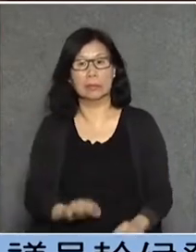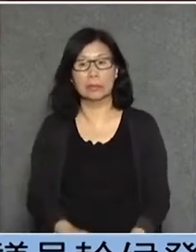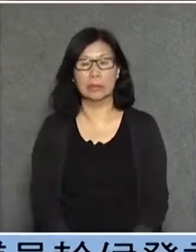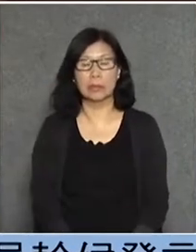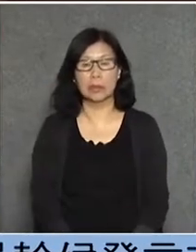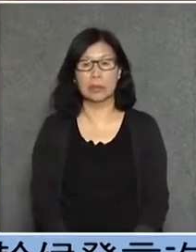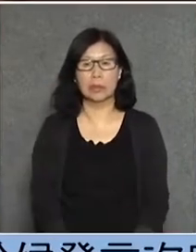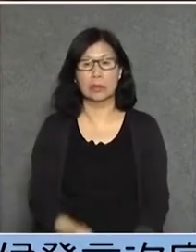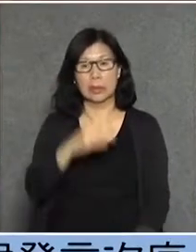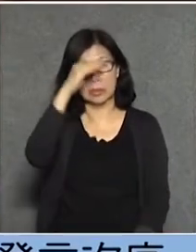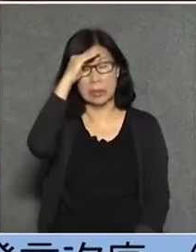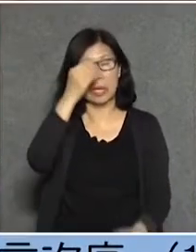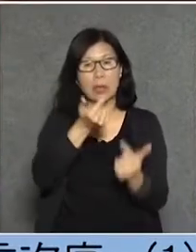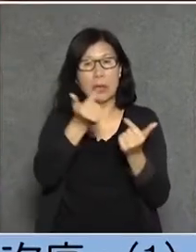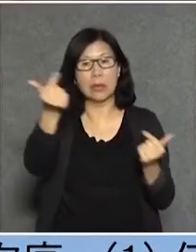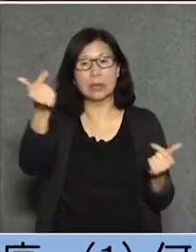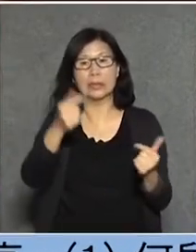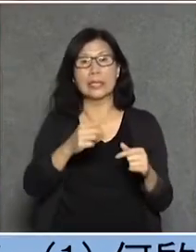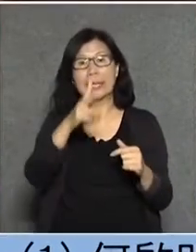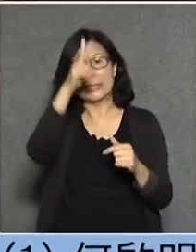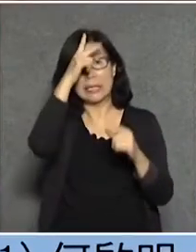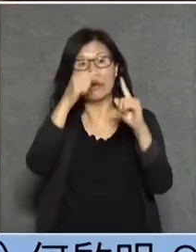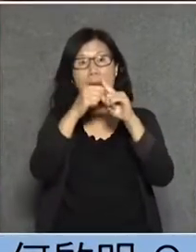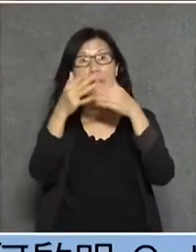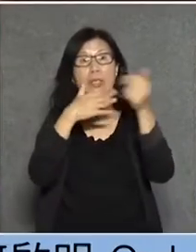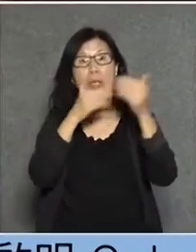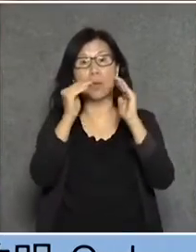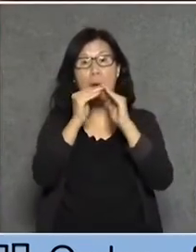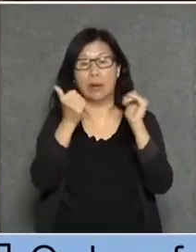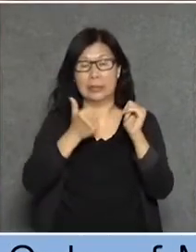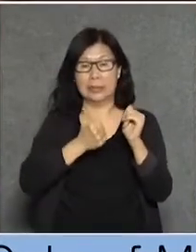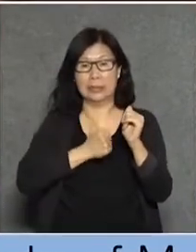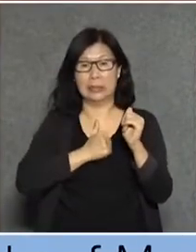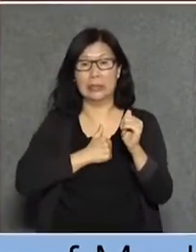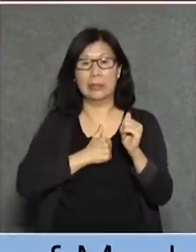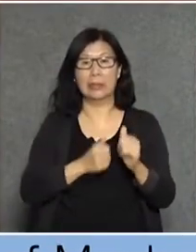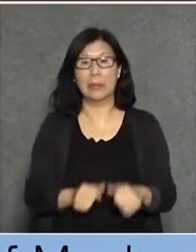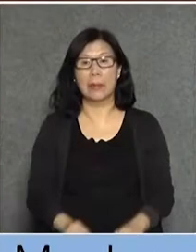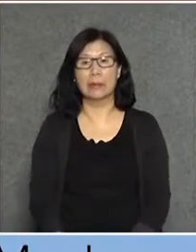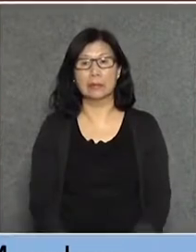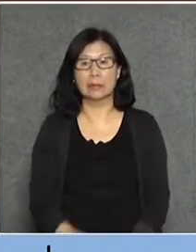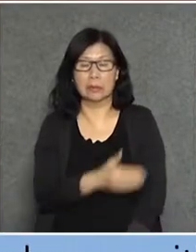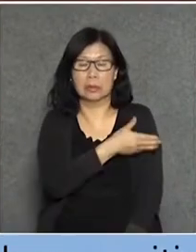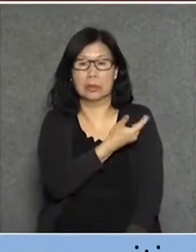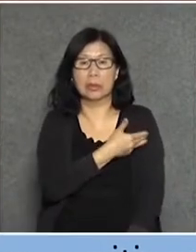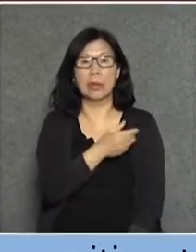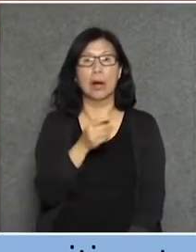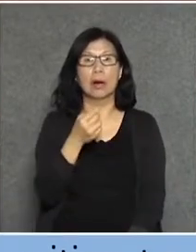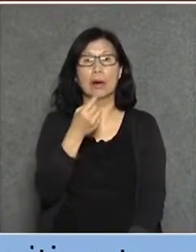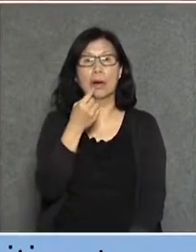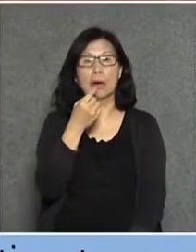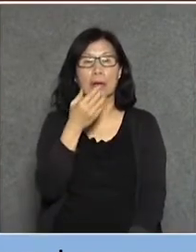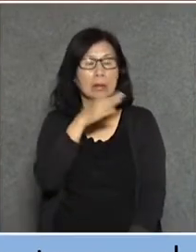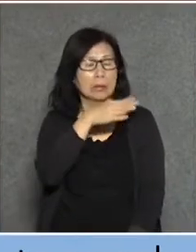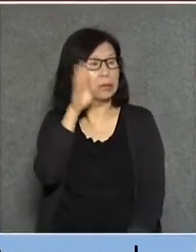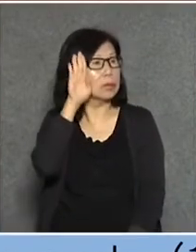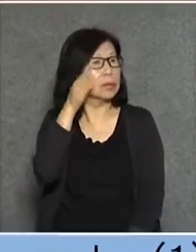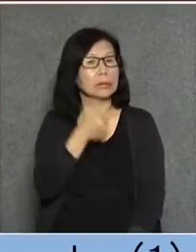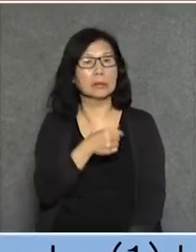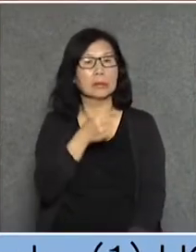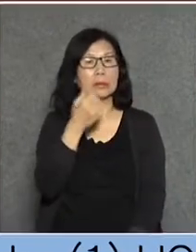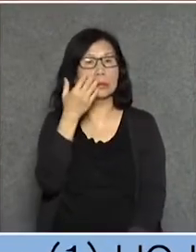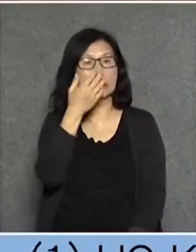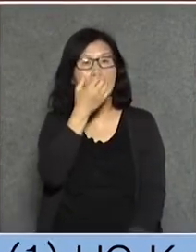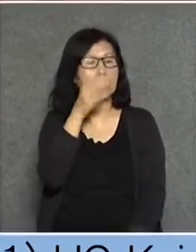那警察來得遠民政署的職員就當作看不到報警看不到